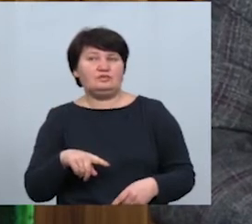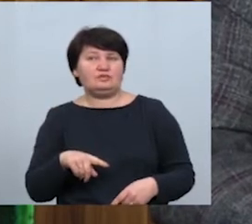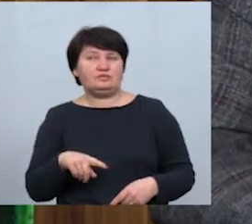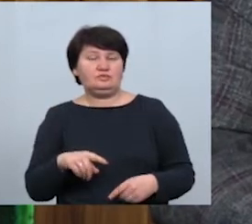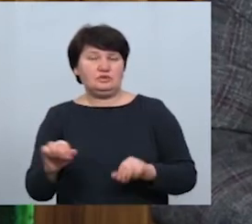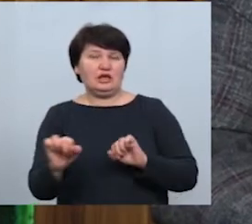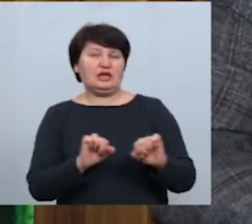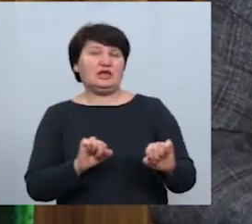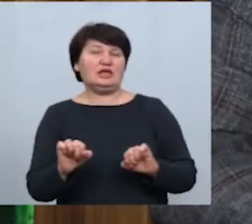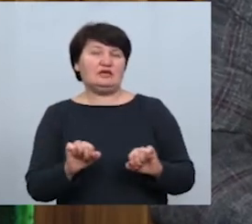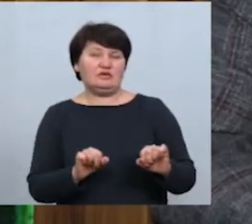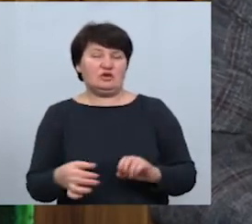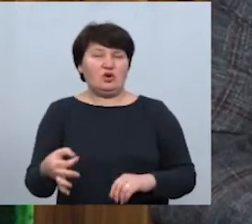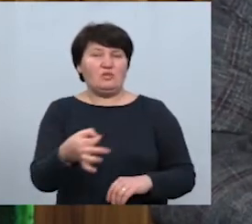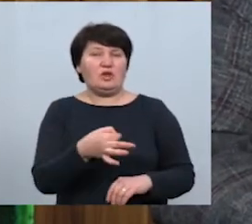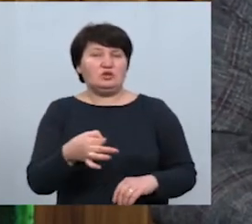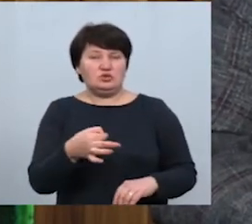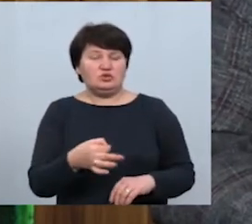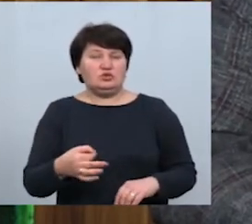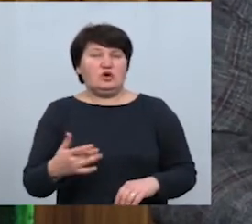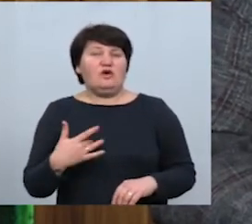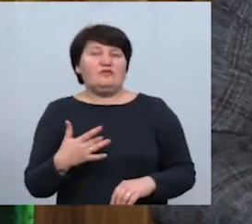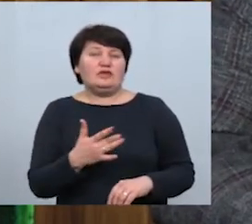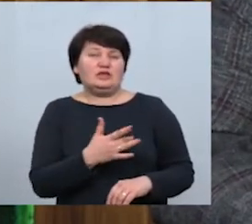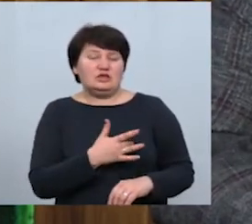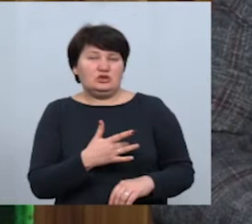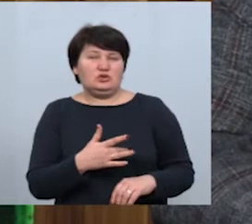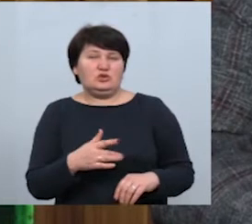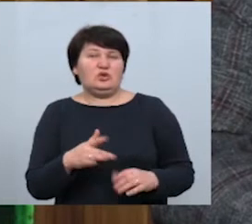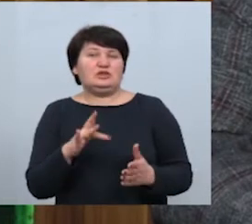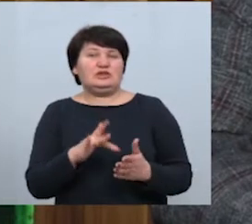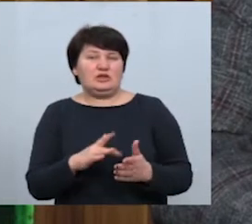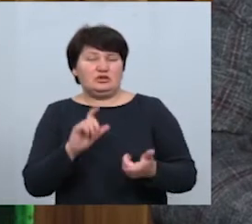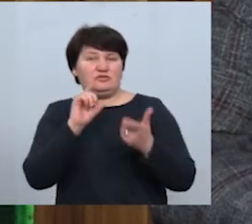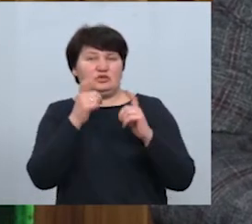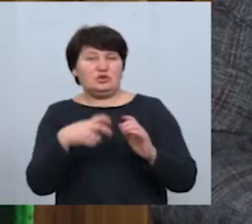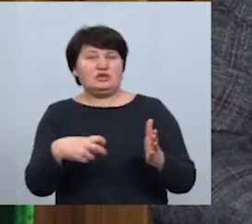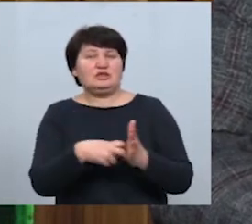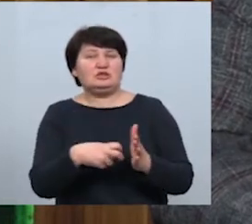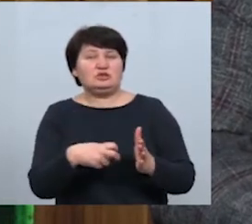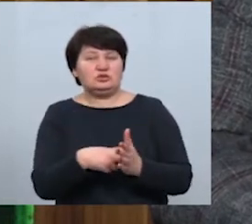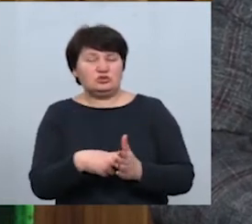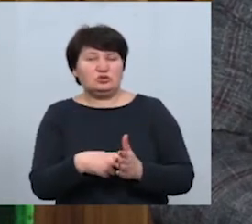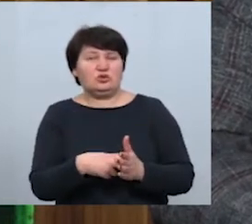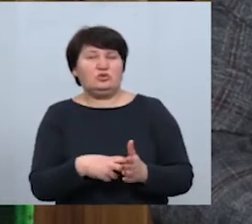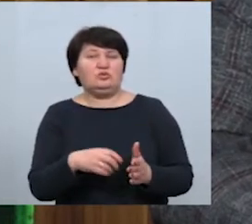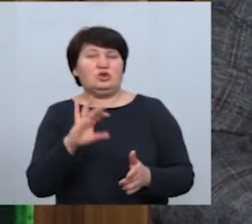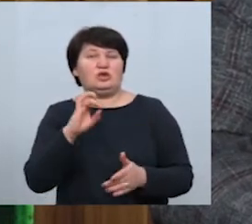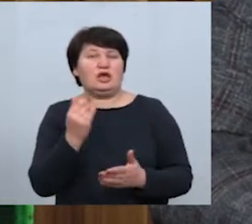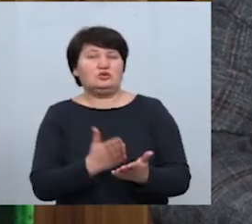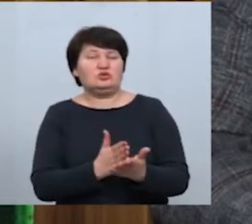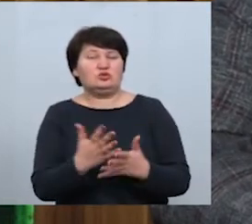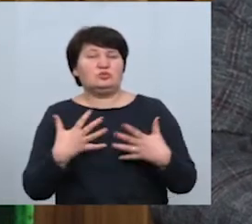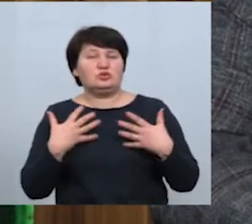керівництво обласного керівництва звернулося з окремим листом до керівництва Національної служби здоров'я